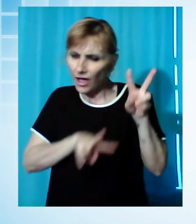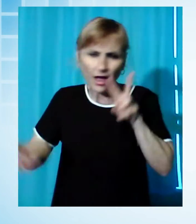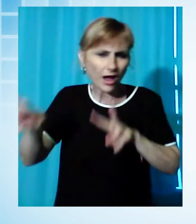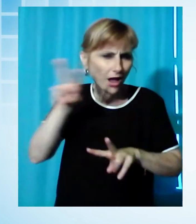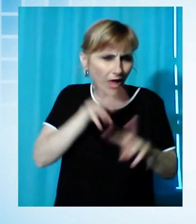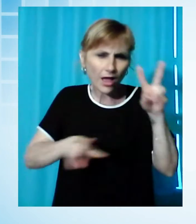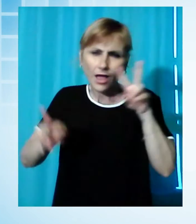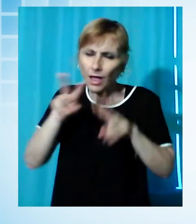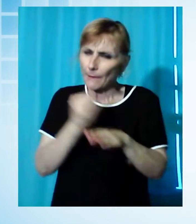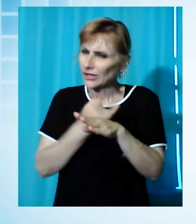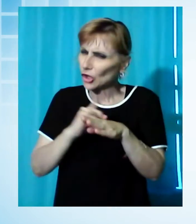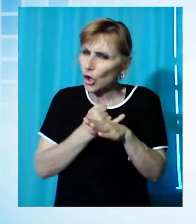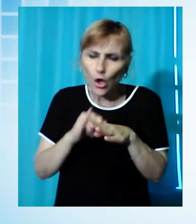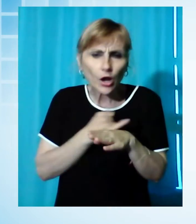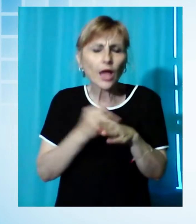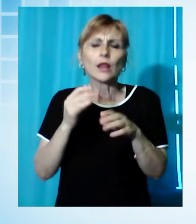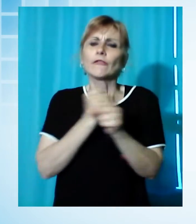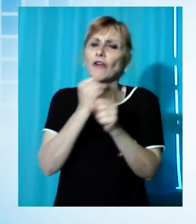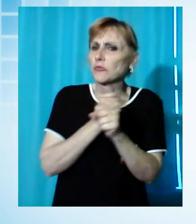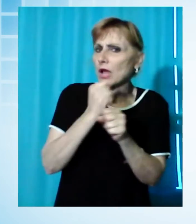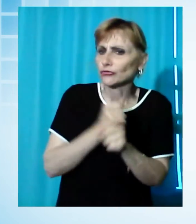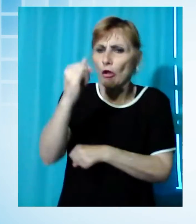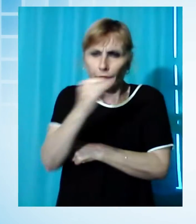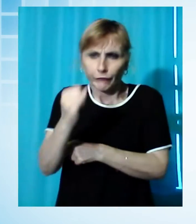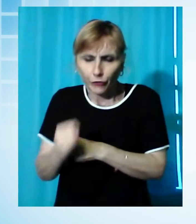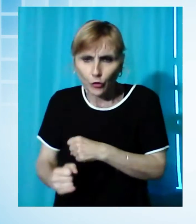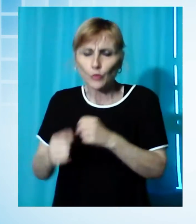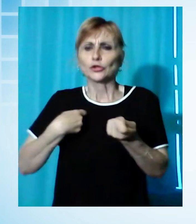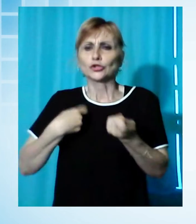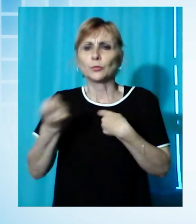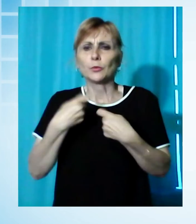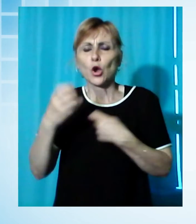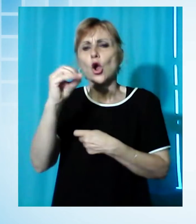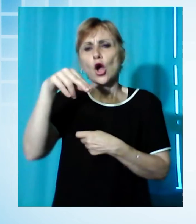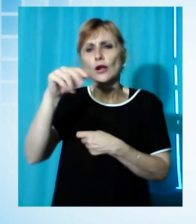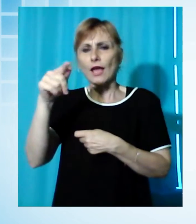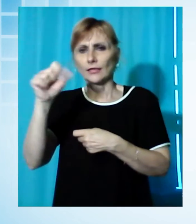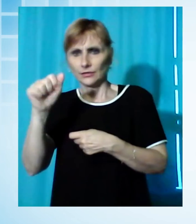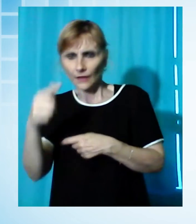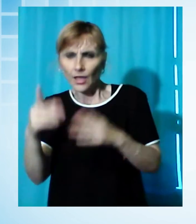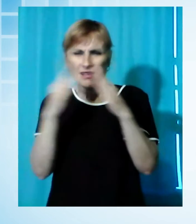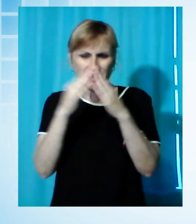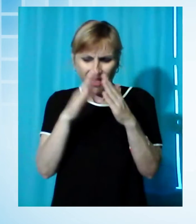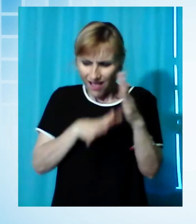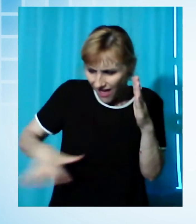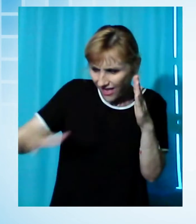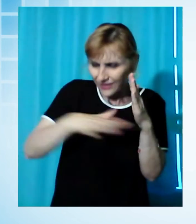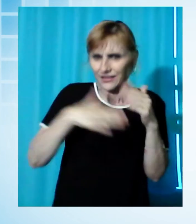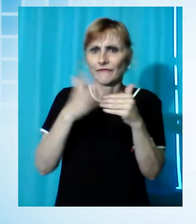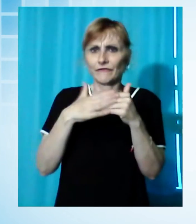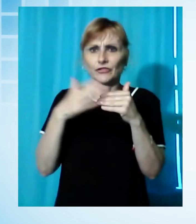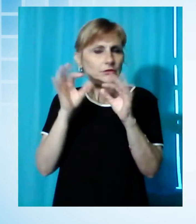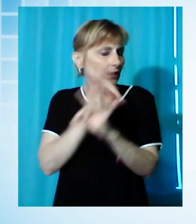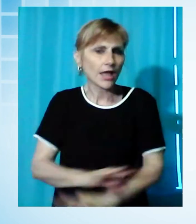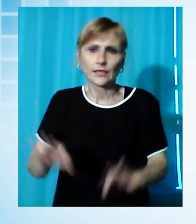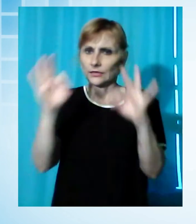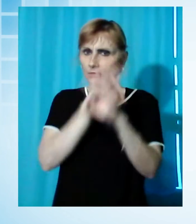farmacia comunale davanti al supermercato Cona, dalla casa di Luca Togni che dista 3 km di distanza. Sono stati impiegati